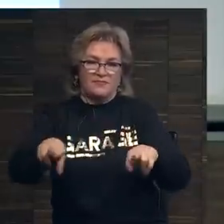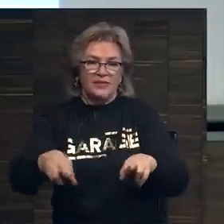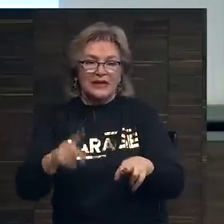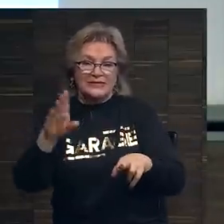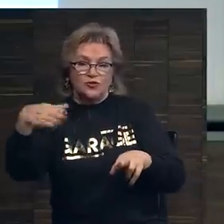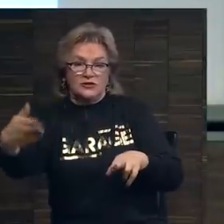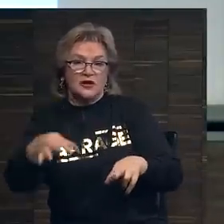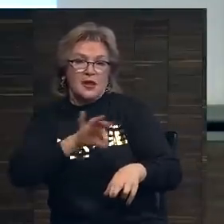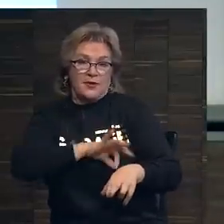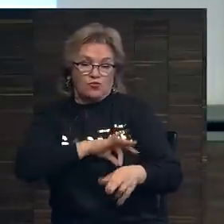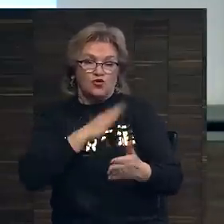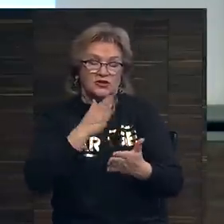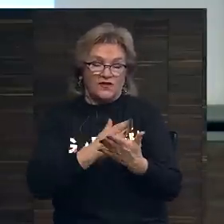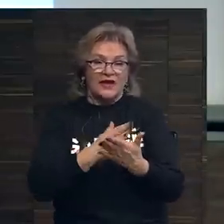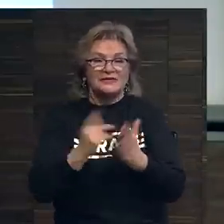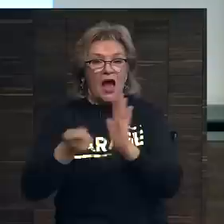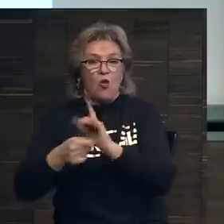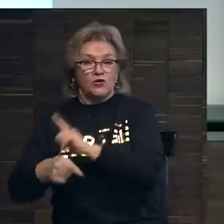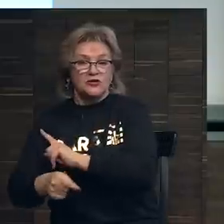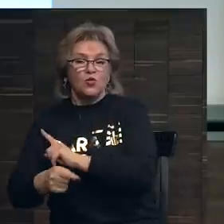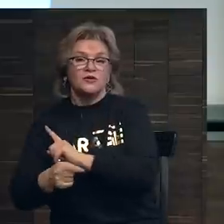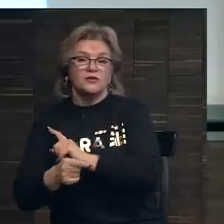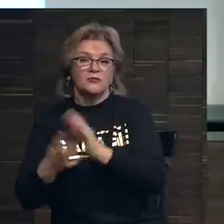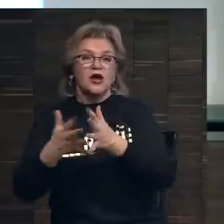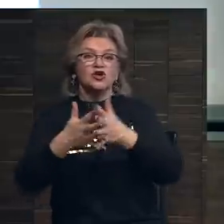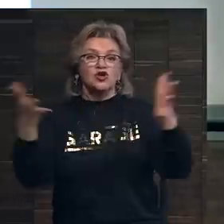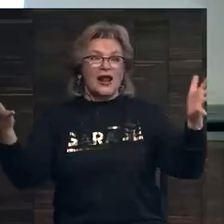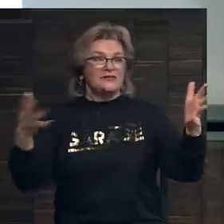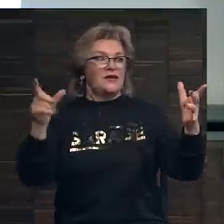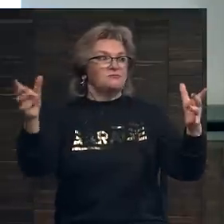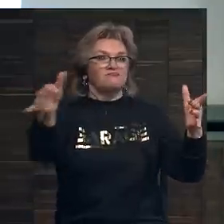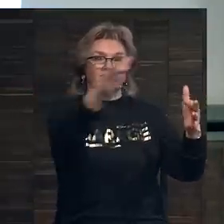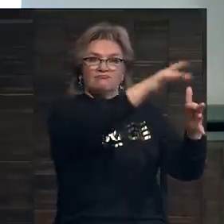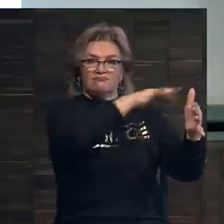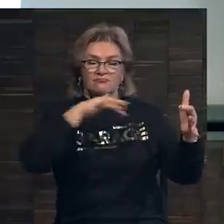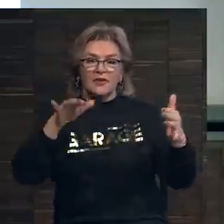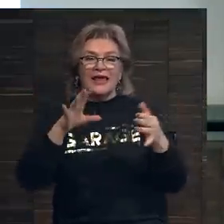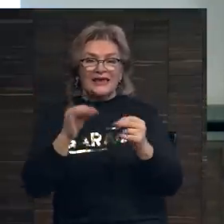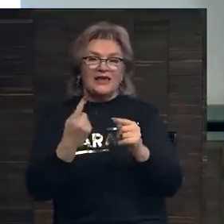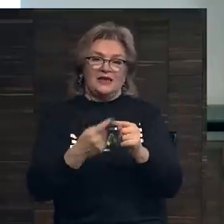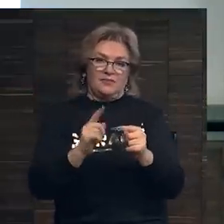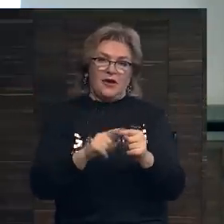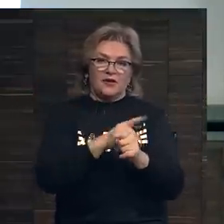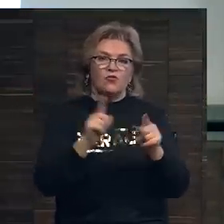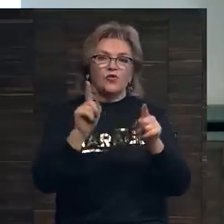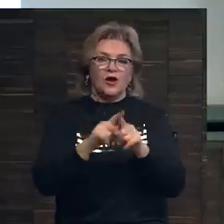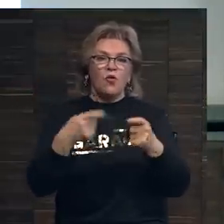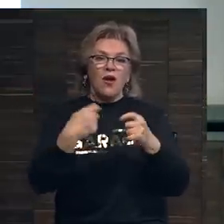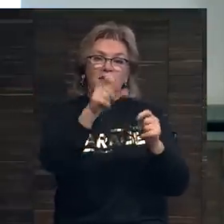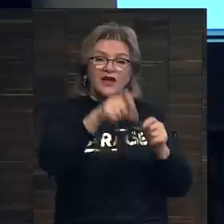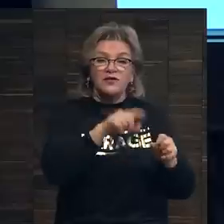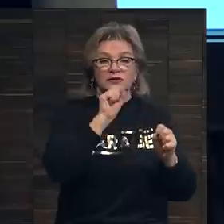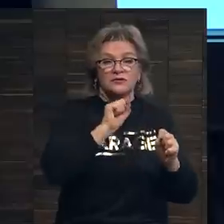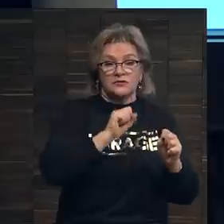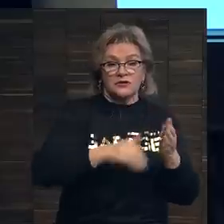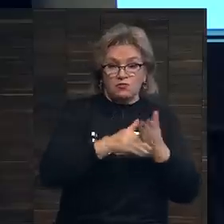С одной стороны, преимущество аукциона в широте охвата, и поэтому такой продавец может с